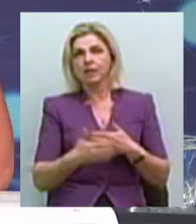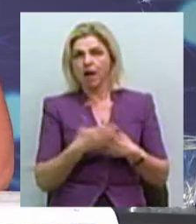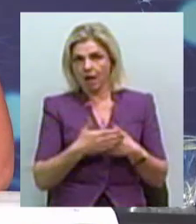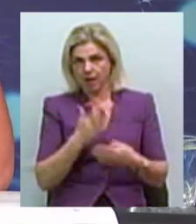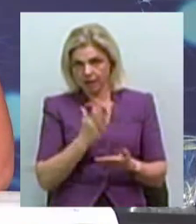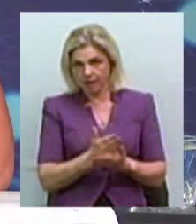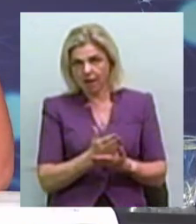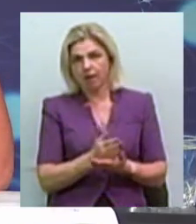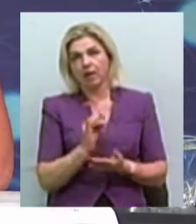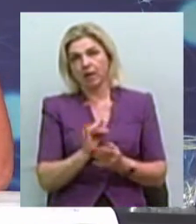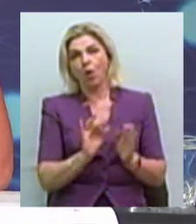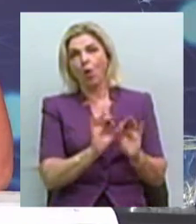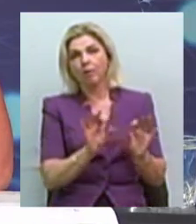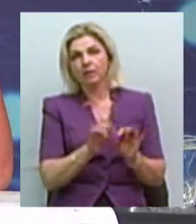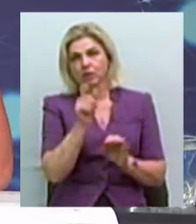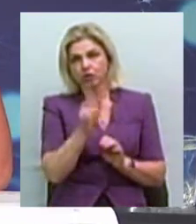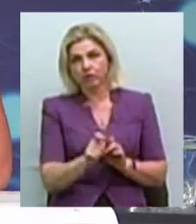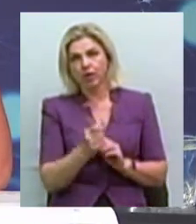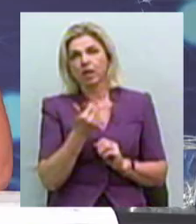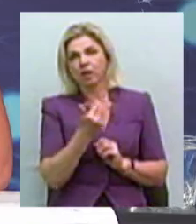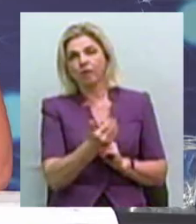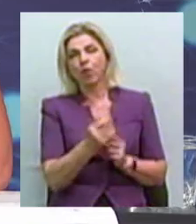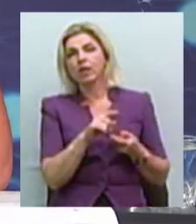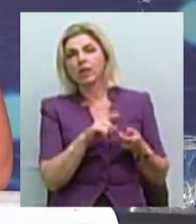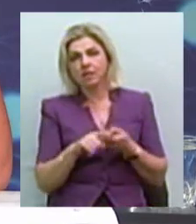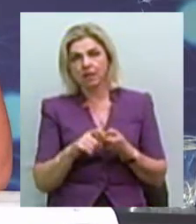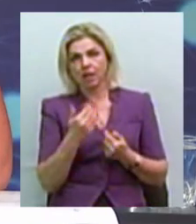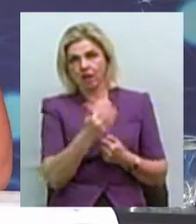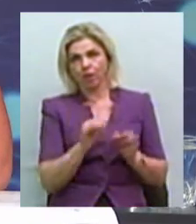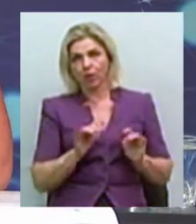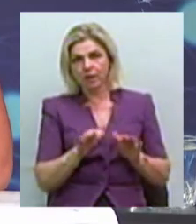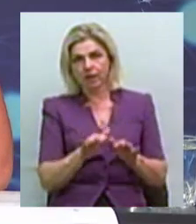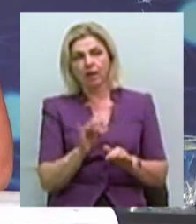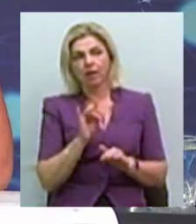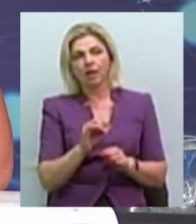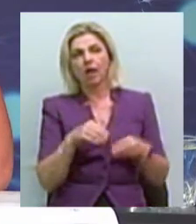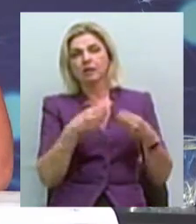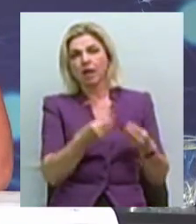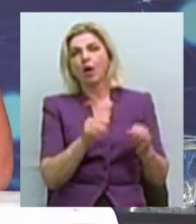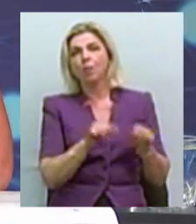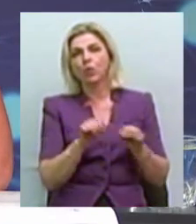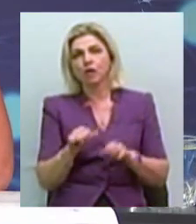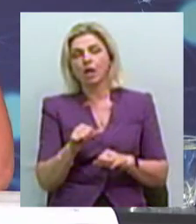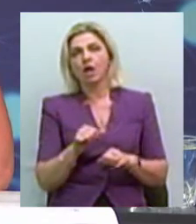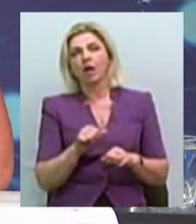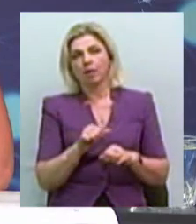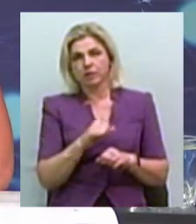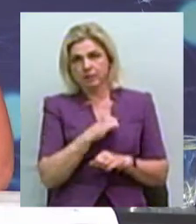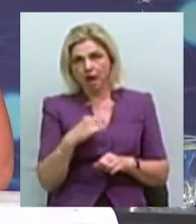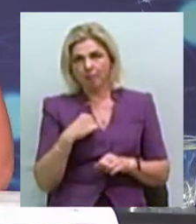І пояснюється йому наслідки його дій, а також надається йому можливість пройти самостійну